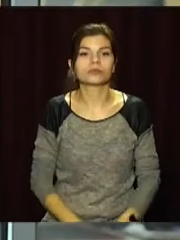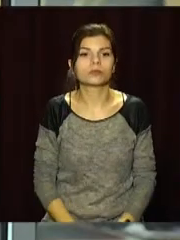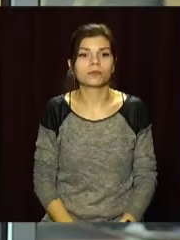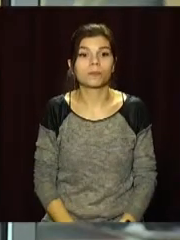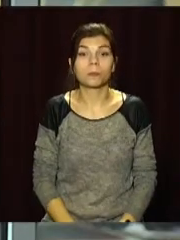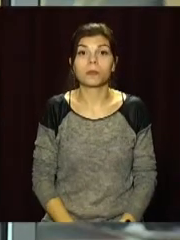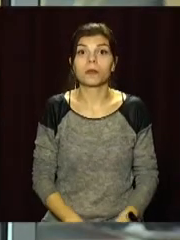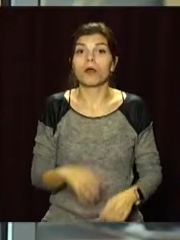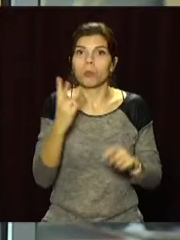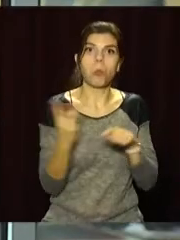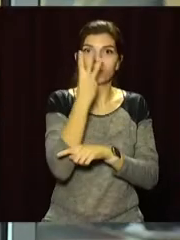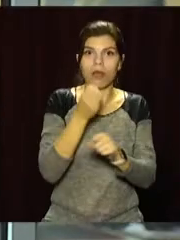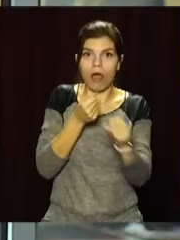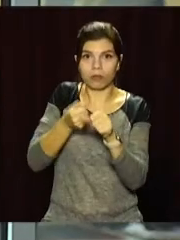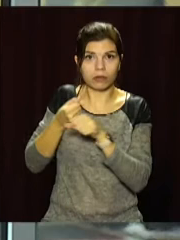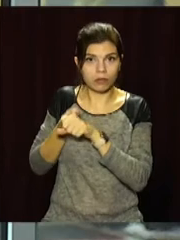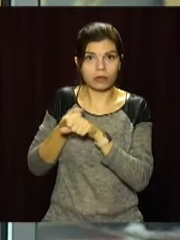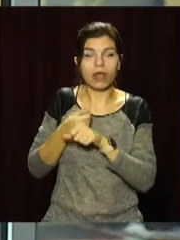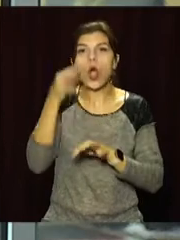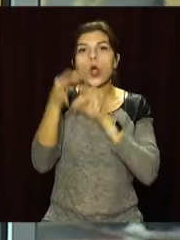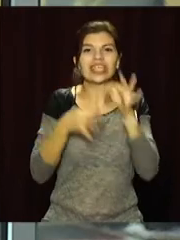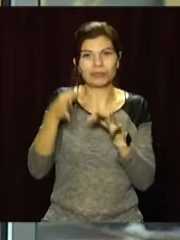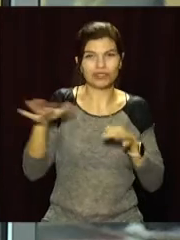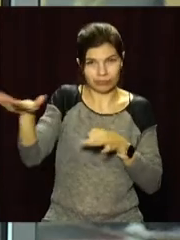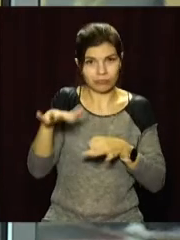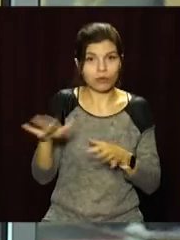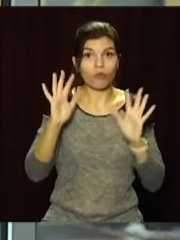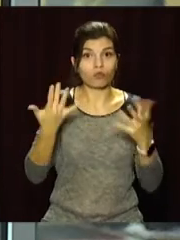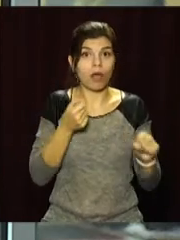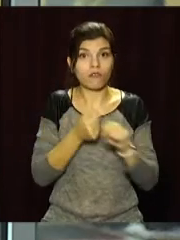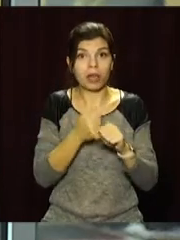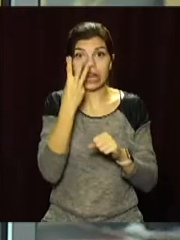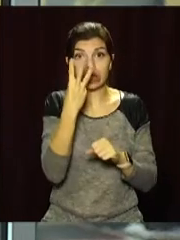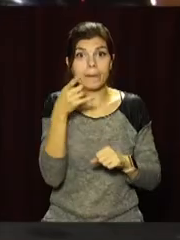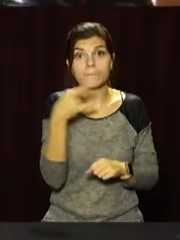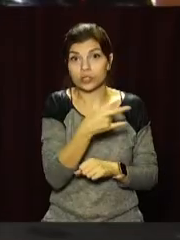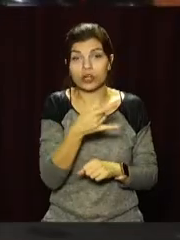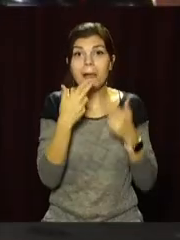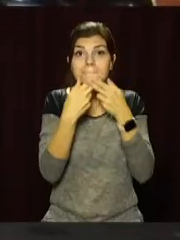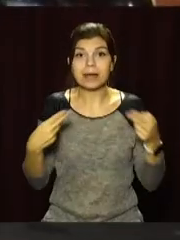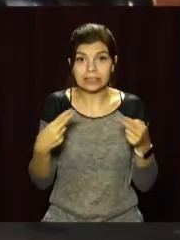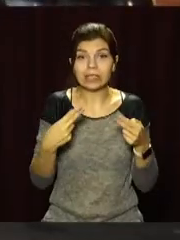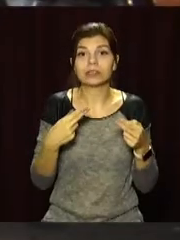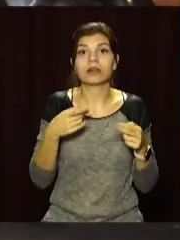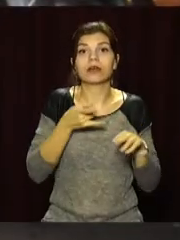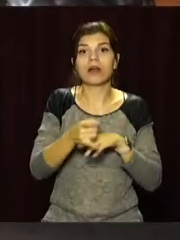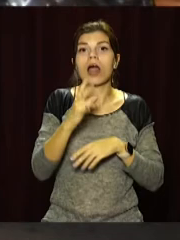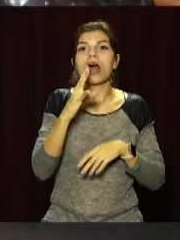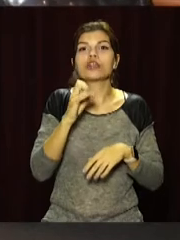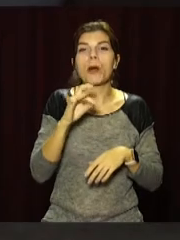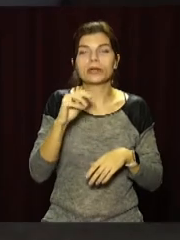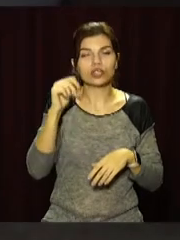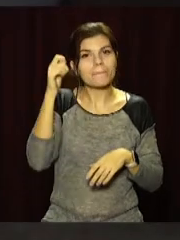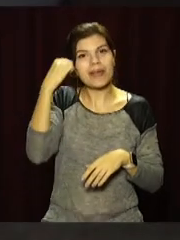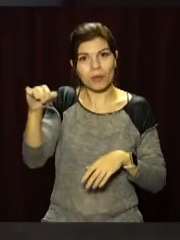Потрійне ДТП. Ввечері на вулиці Космічній сталася аварія з трьома автівками. Мерседес рухався набережною перемоги.